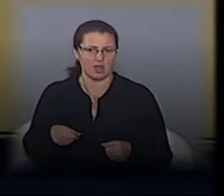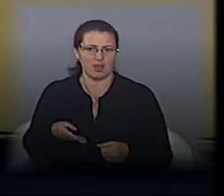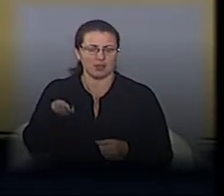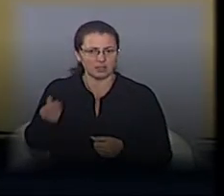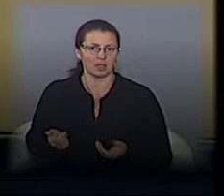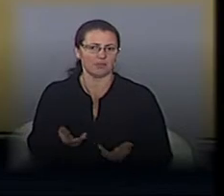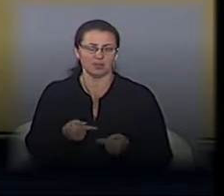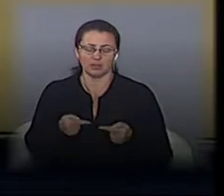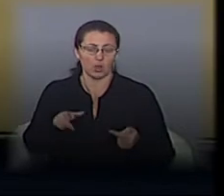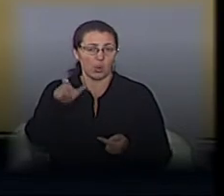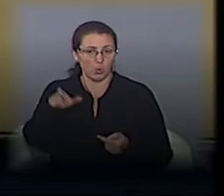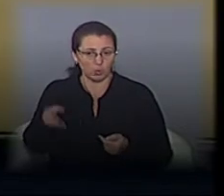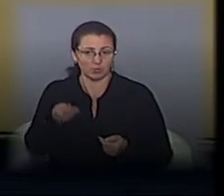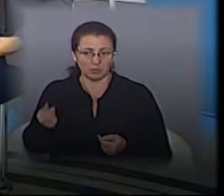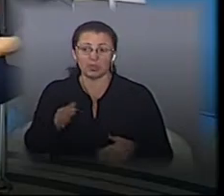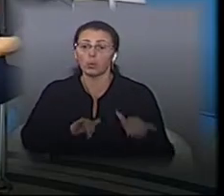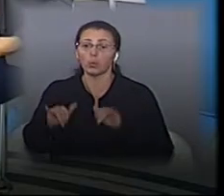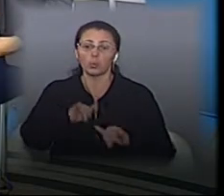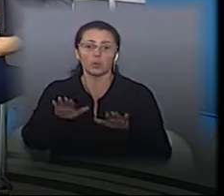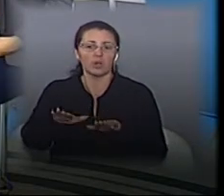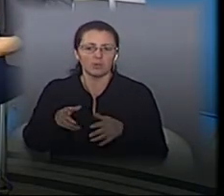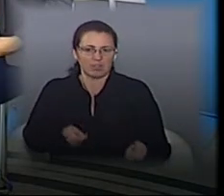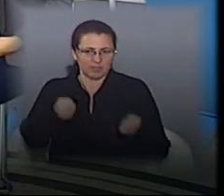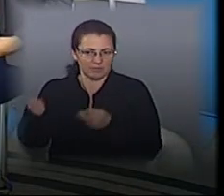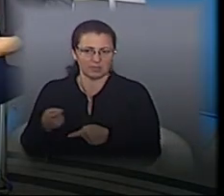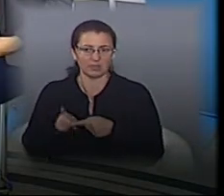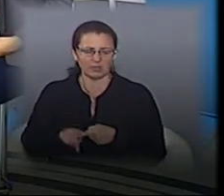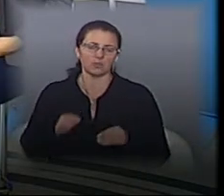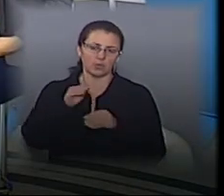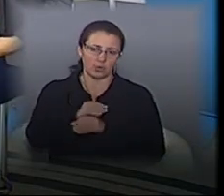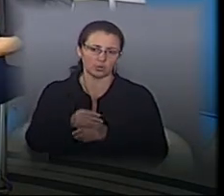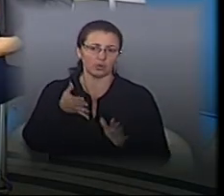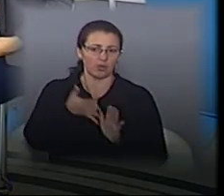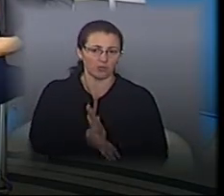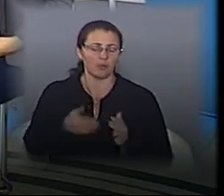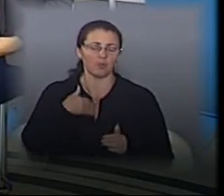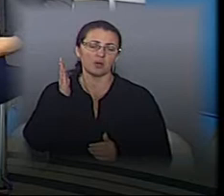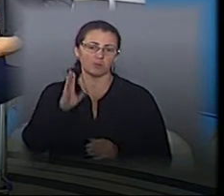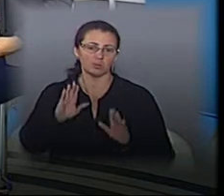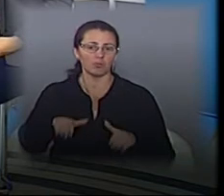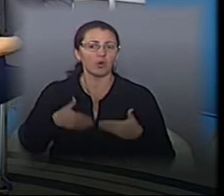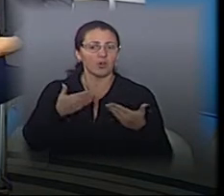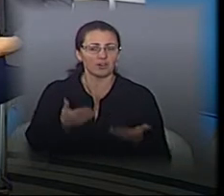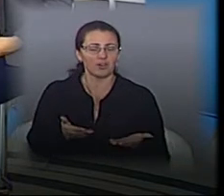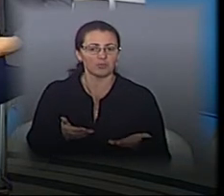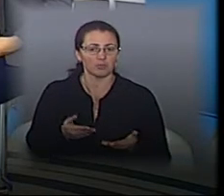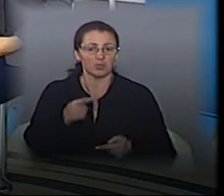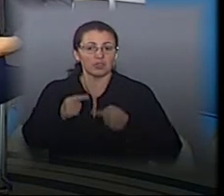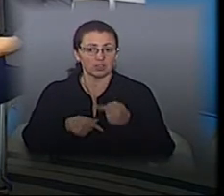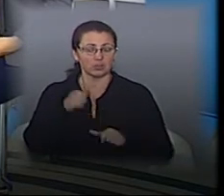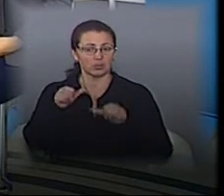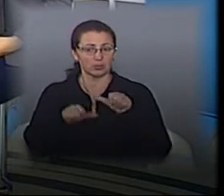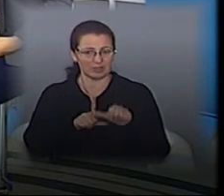навантажувати, і так само його кудись вивезти. Це все додаткові видатки. Ми, звичайно, будемо подавати пропозиції, щоб, принаймні, на наступний рік